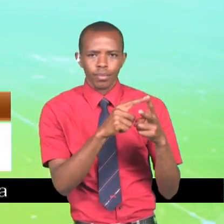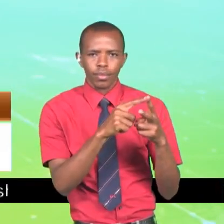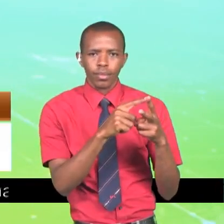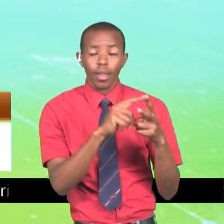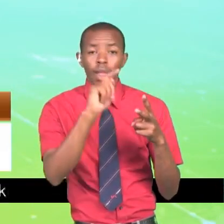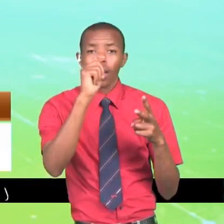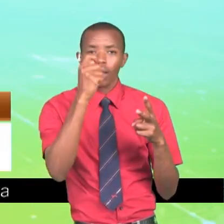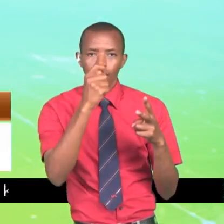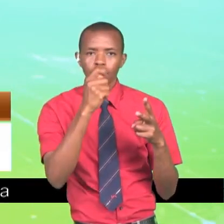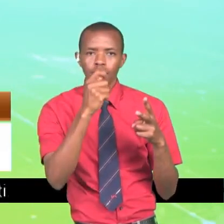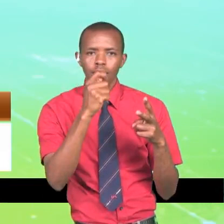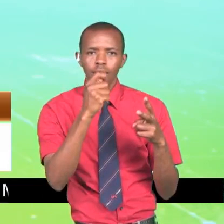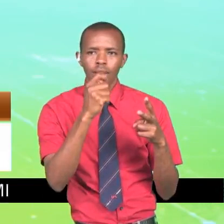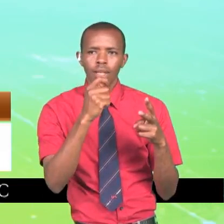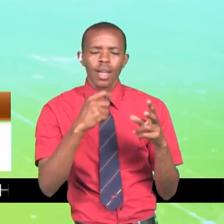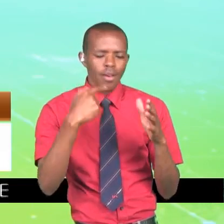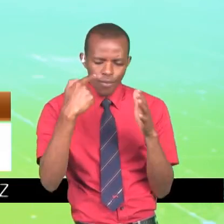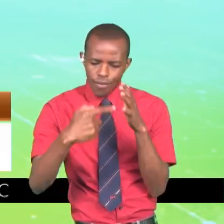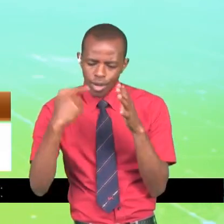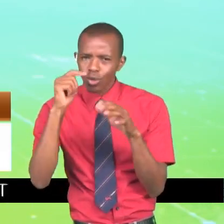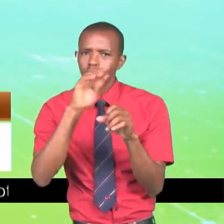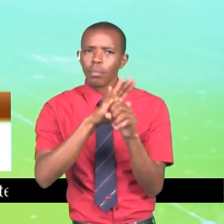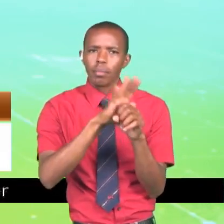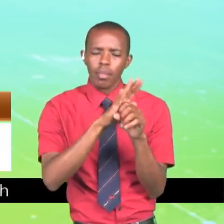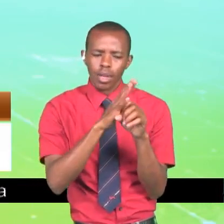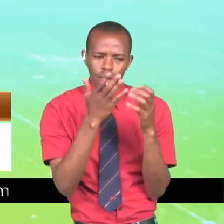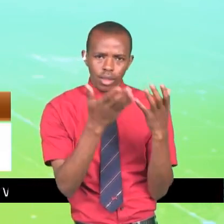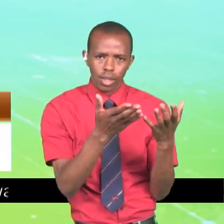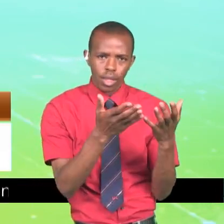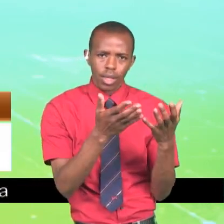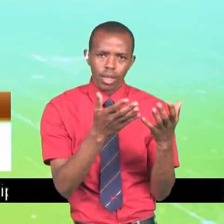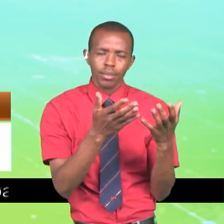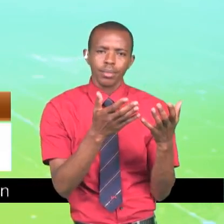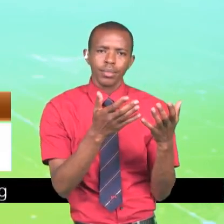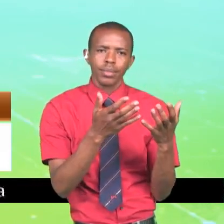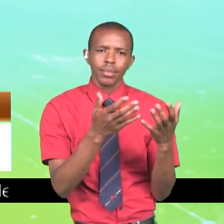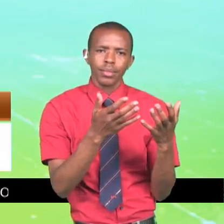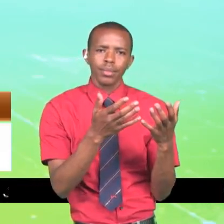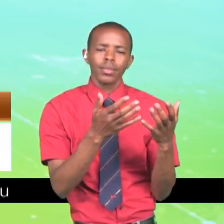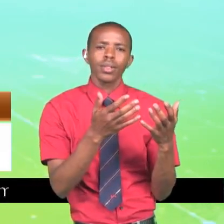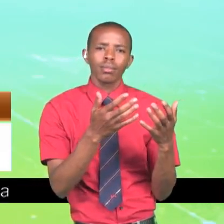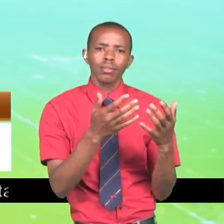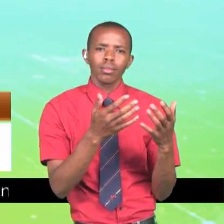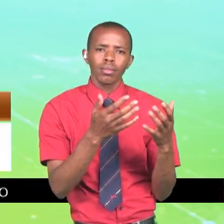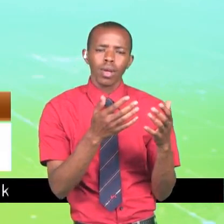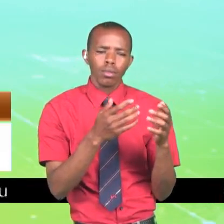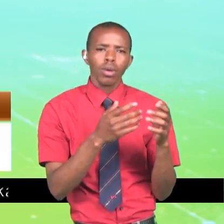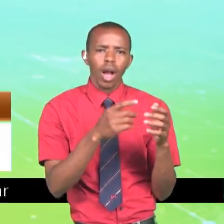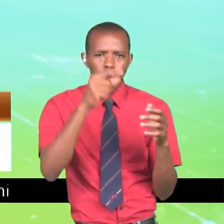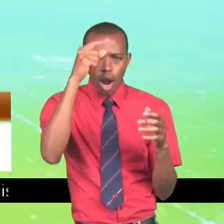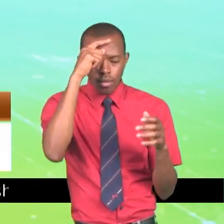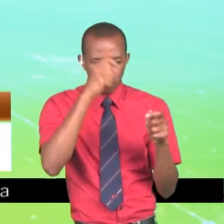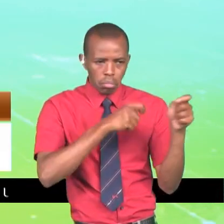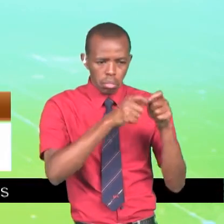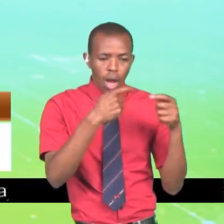taifa hili, kuna viwanda vingi ambavyo vile ambavyo vile kuwa vinaendesho na serekali.